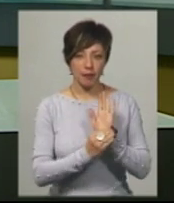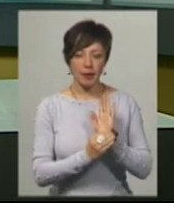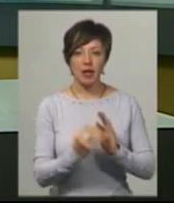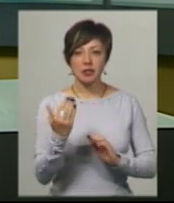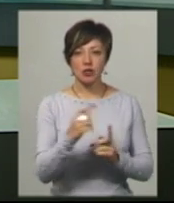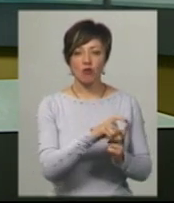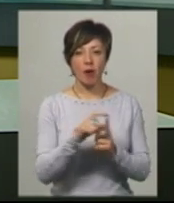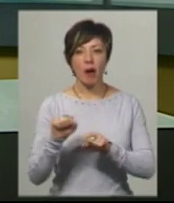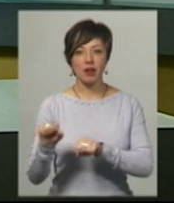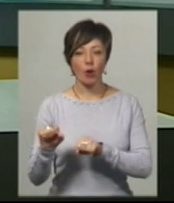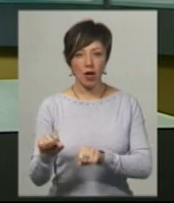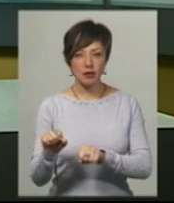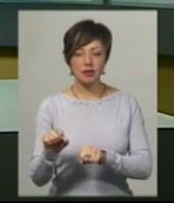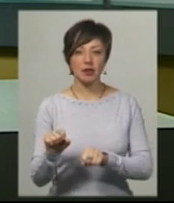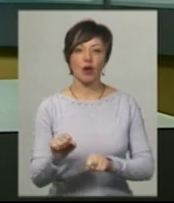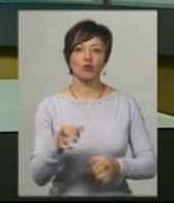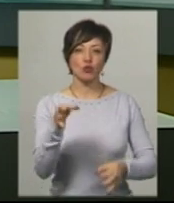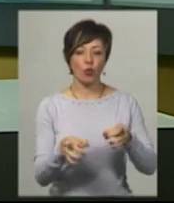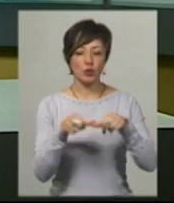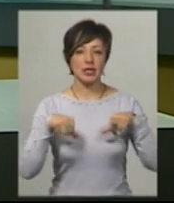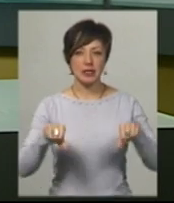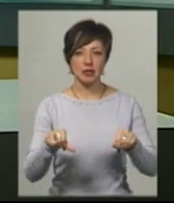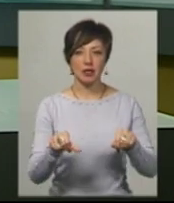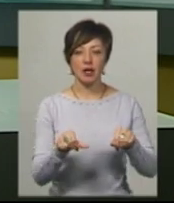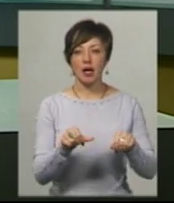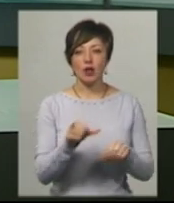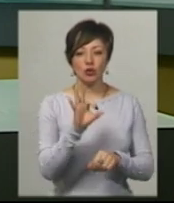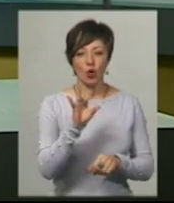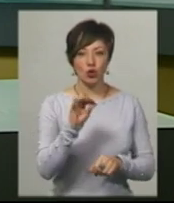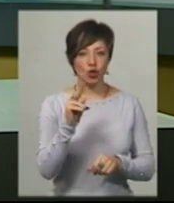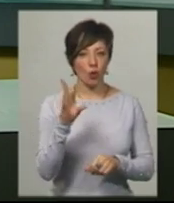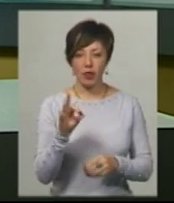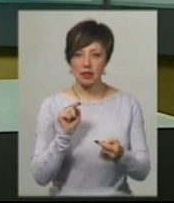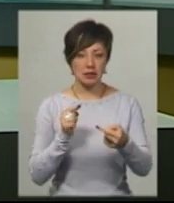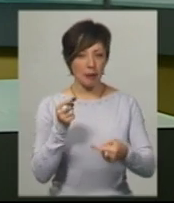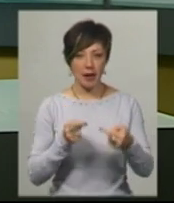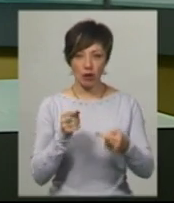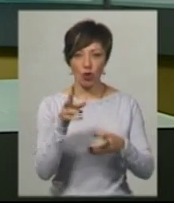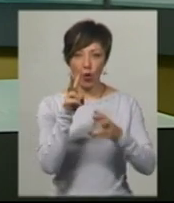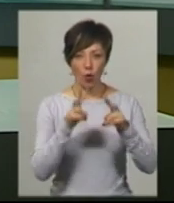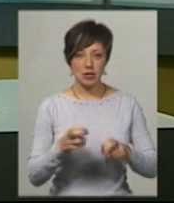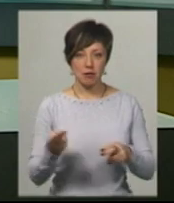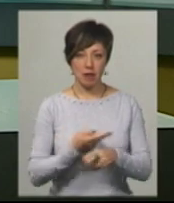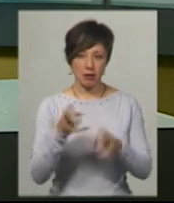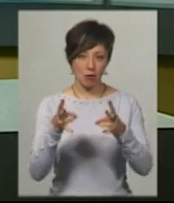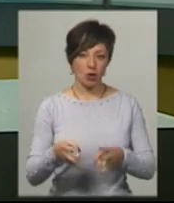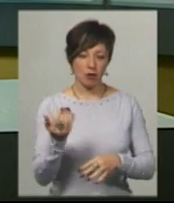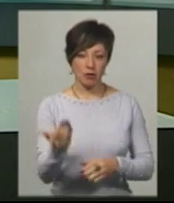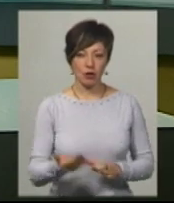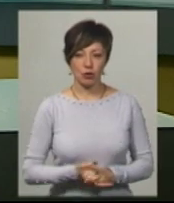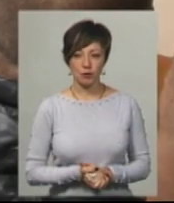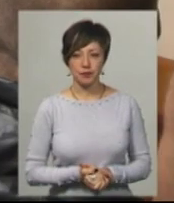За словами адвоката Анатолія Стасишина, у судовому засіданні Сороченко не заперечував, аби розгляд справи проходив без потерпілого.